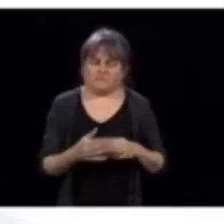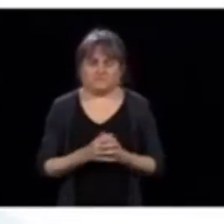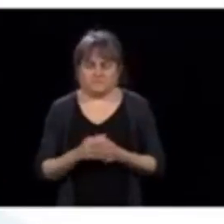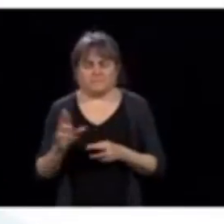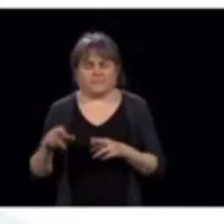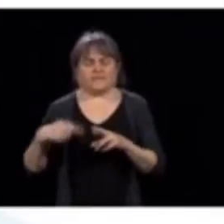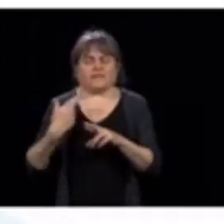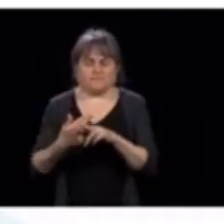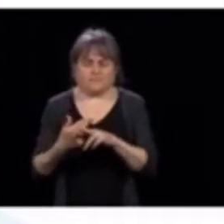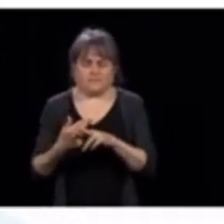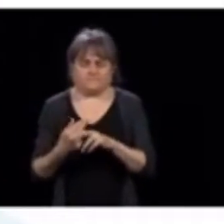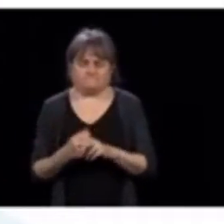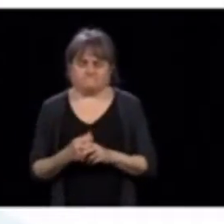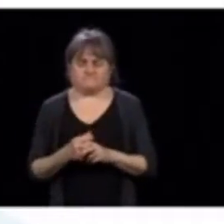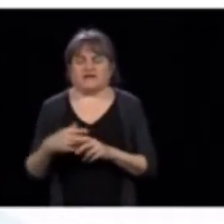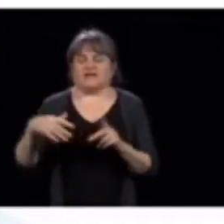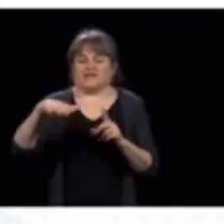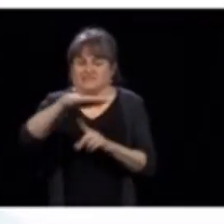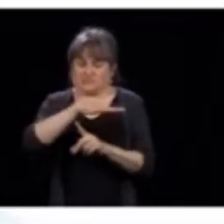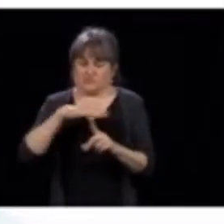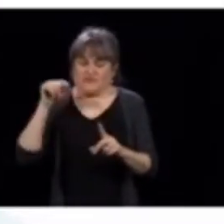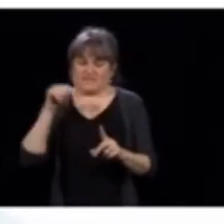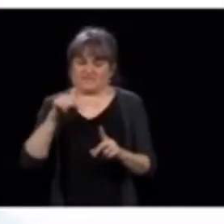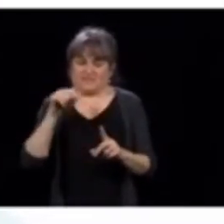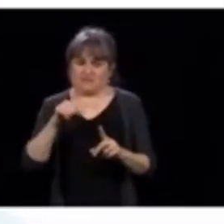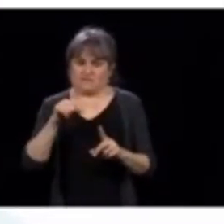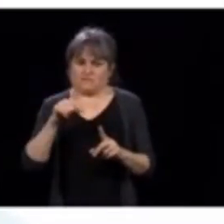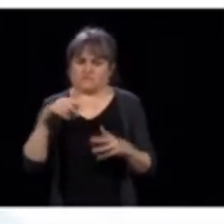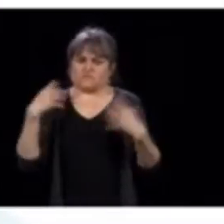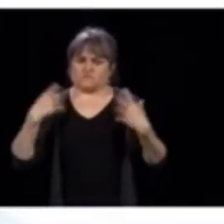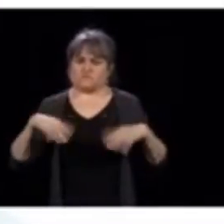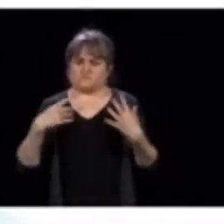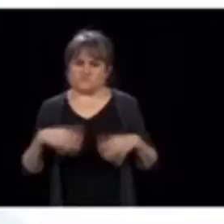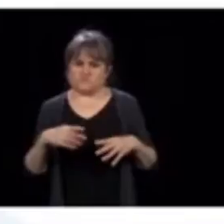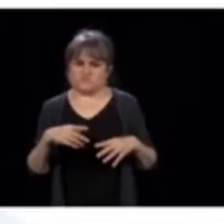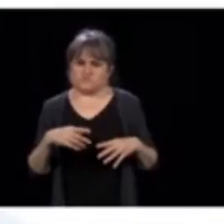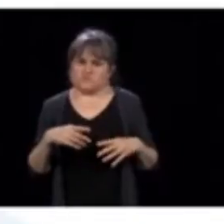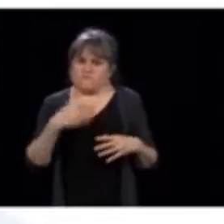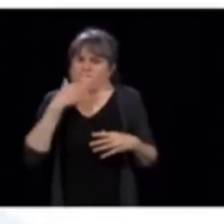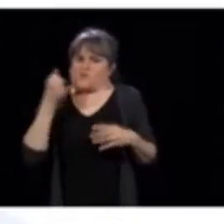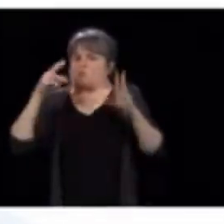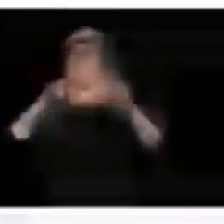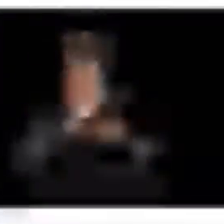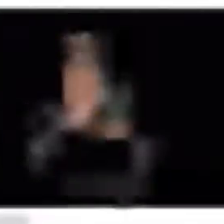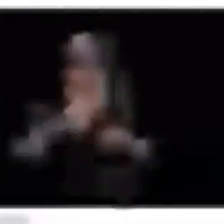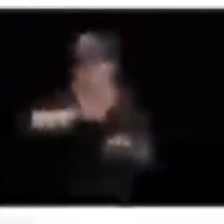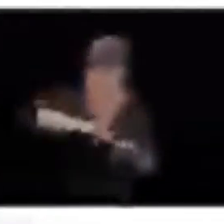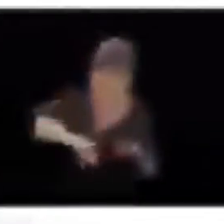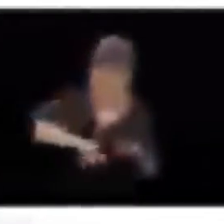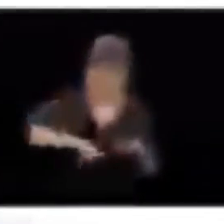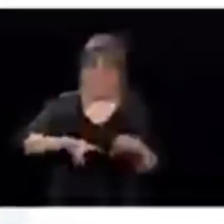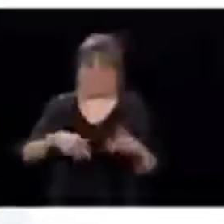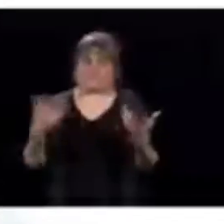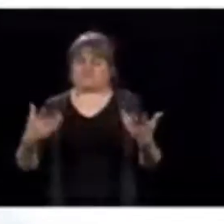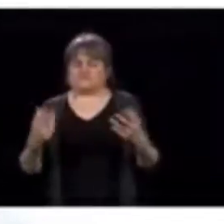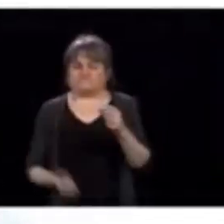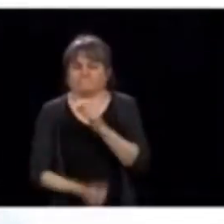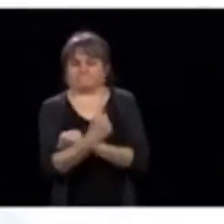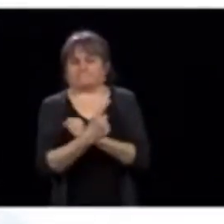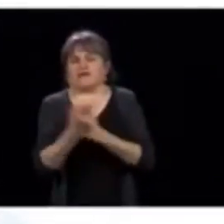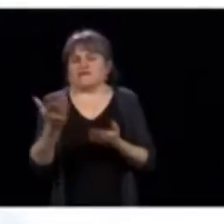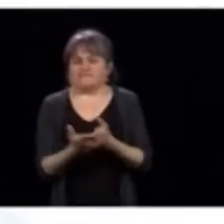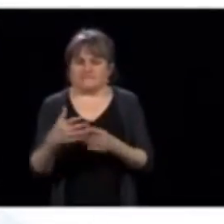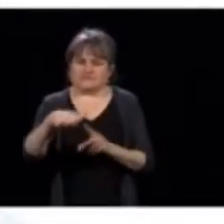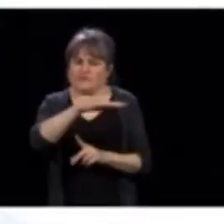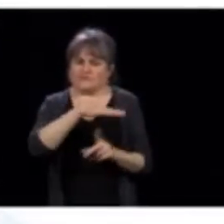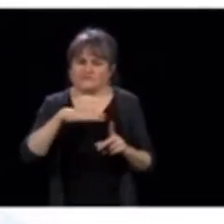de situations qu'on aurait voulu éviter, là, parce que je pense qu'on est tous humains. En même temps,